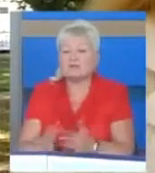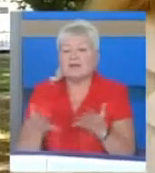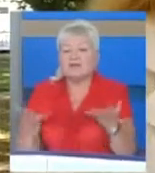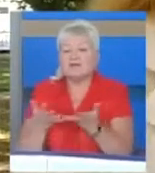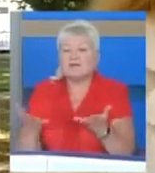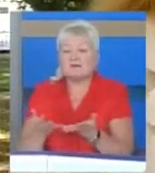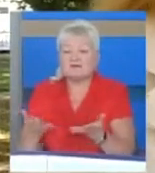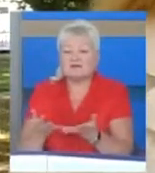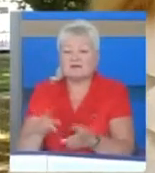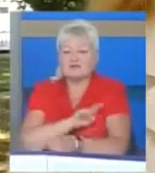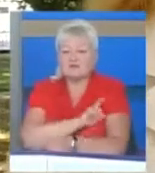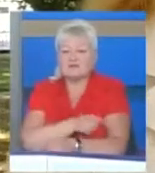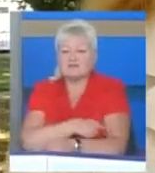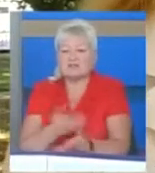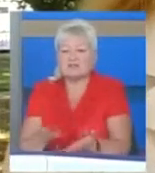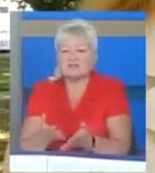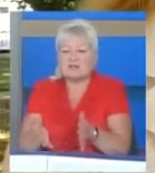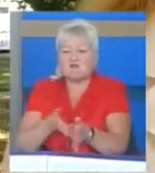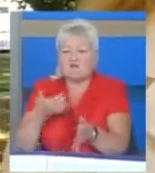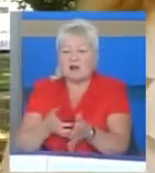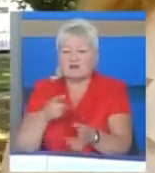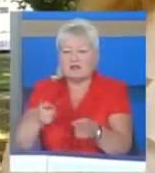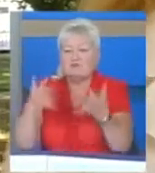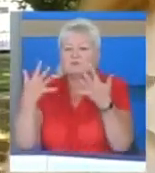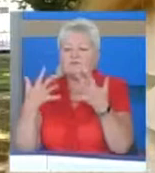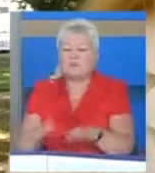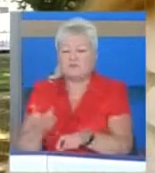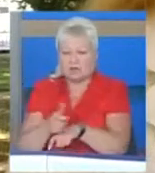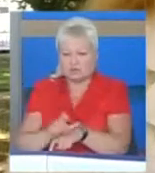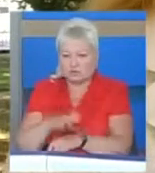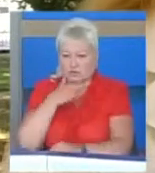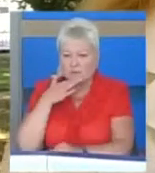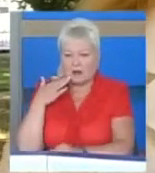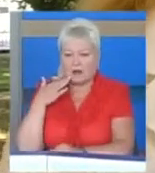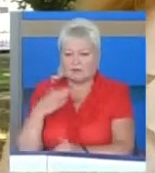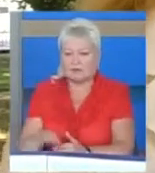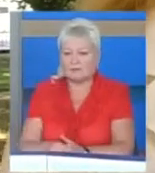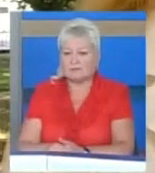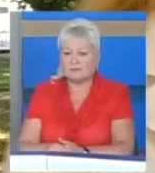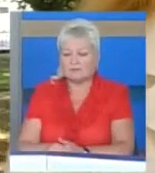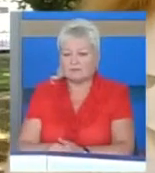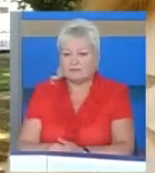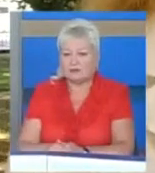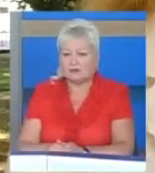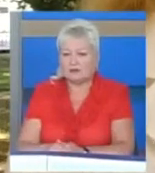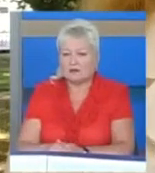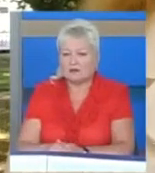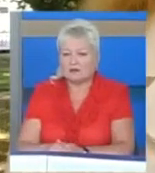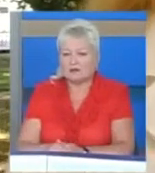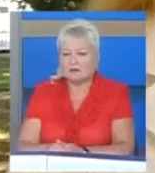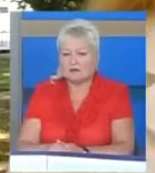фізичні, отримуєш якісь фізичні вади, ти втрачаєш дуже багато пріоритетів, які дає